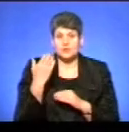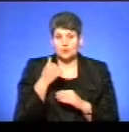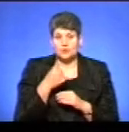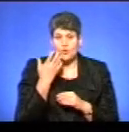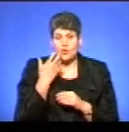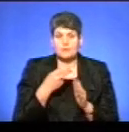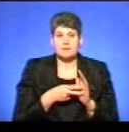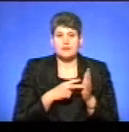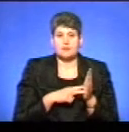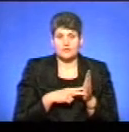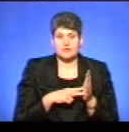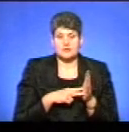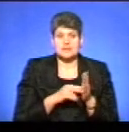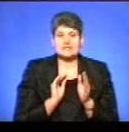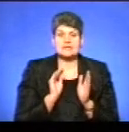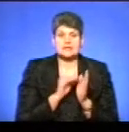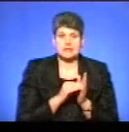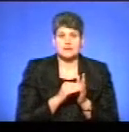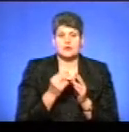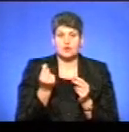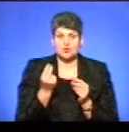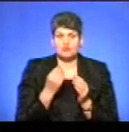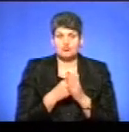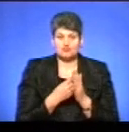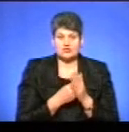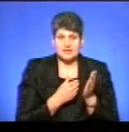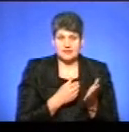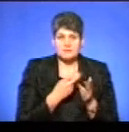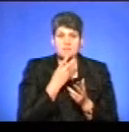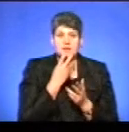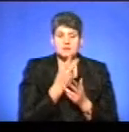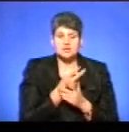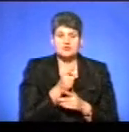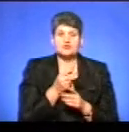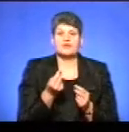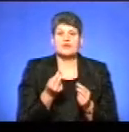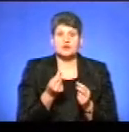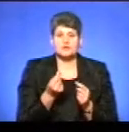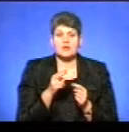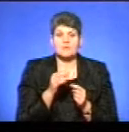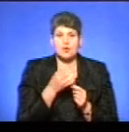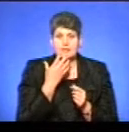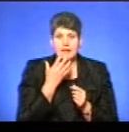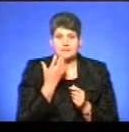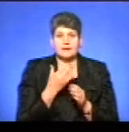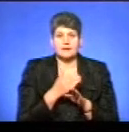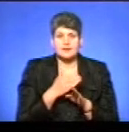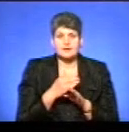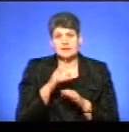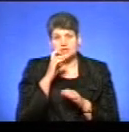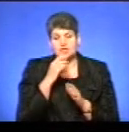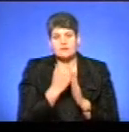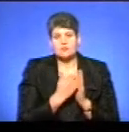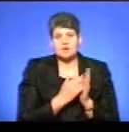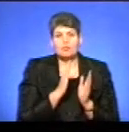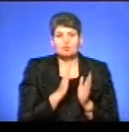року, коли ми планували і заложували гроші у бюджет, ми передбачали, що фінансування по теплих кредитах по державній